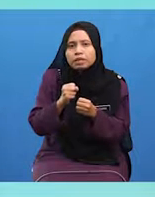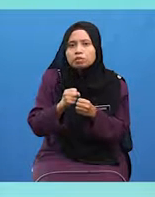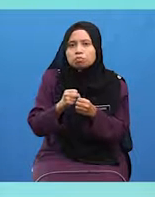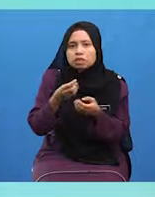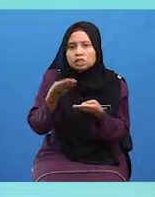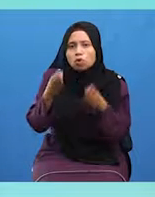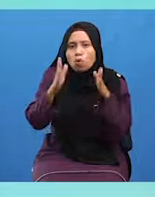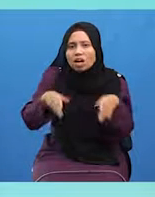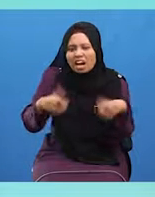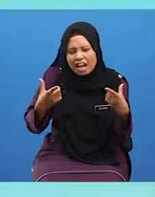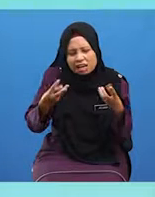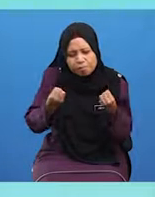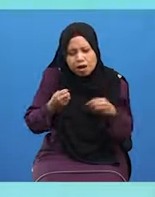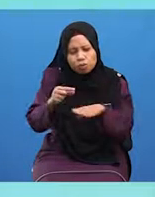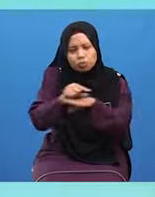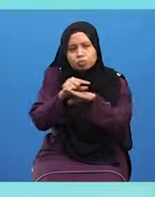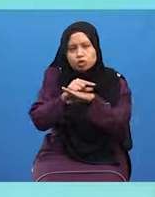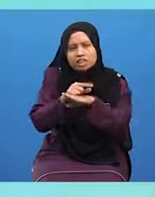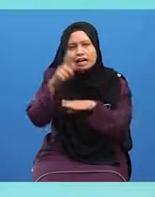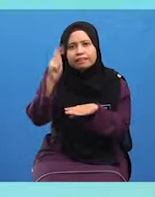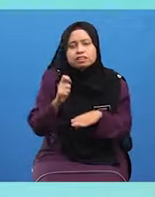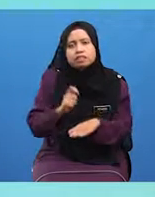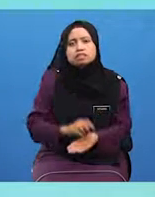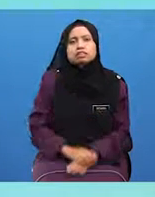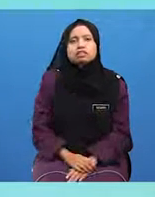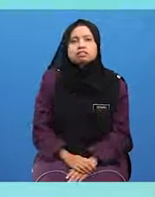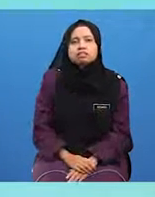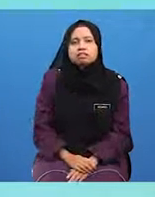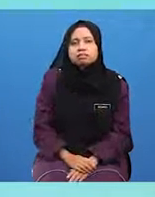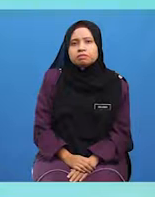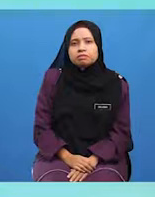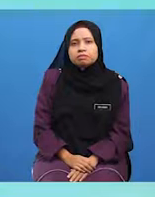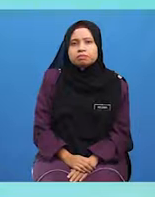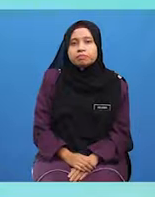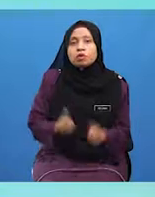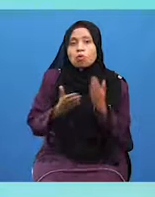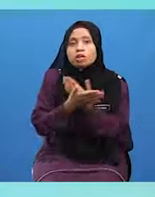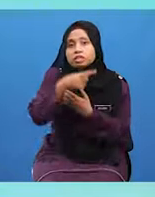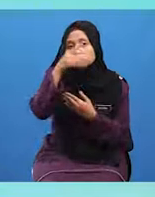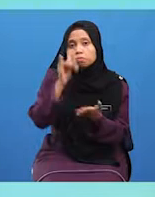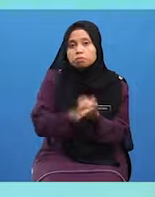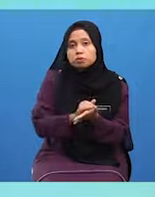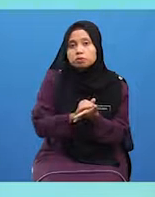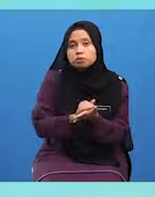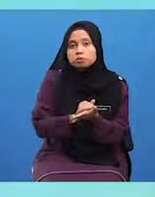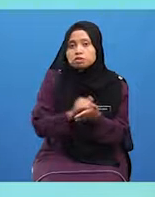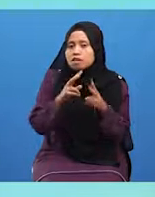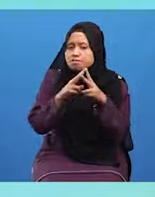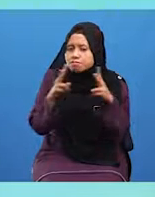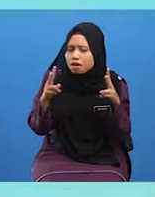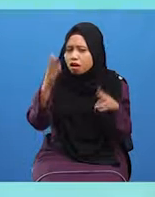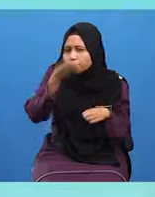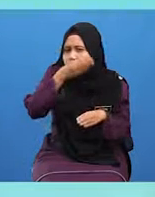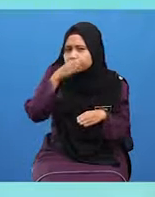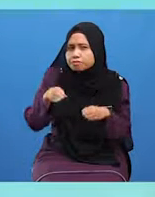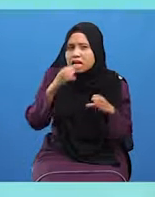Memberi Peluang Kepada Orang Lain Untuk Menggunakan Tandas Tersebut Oleh Sebab Itu Sangat